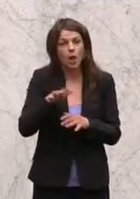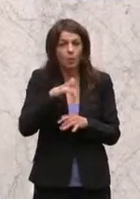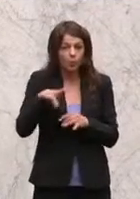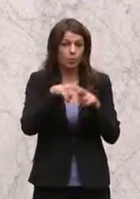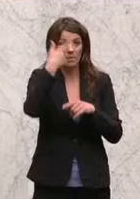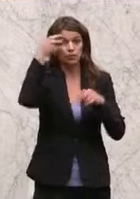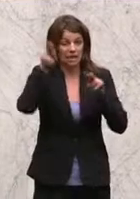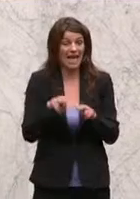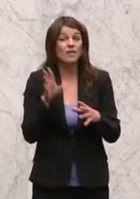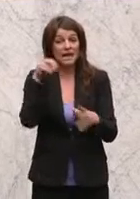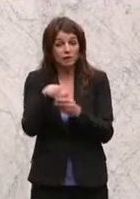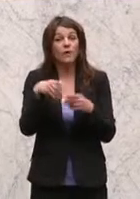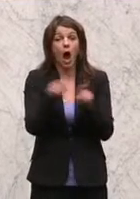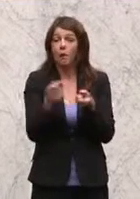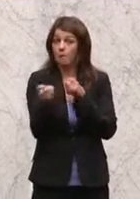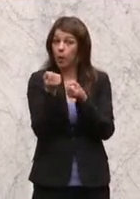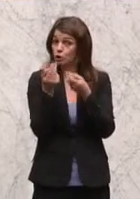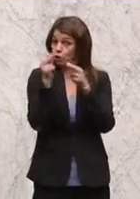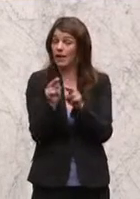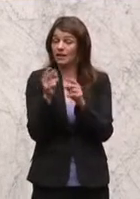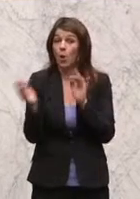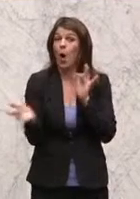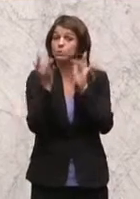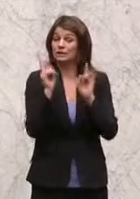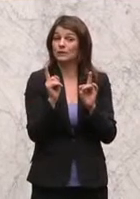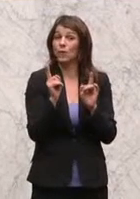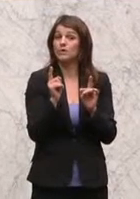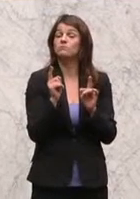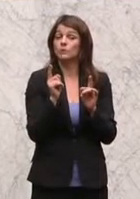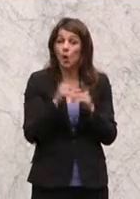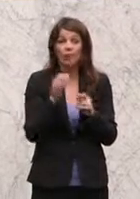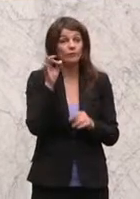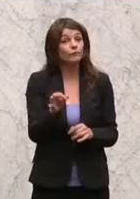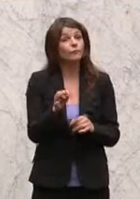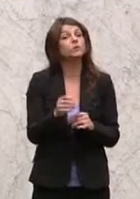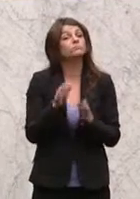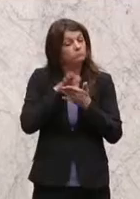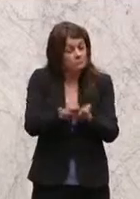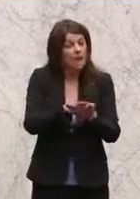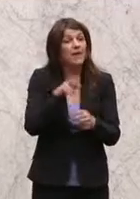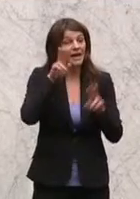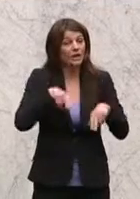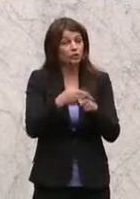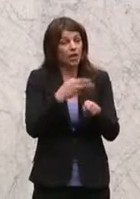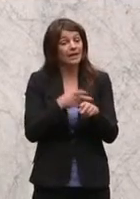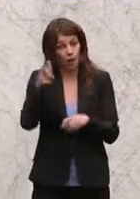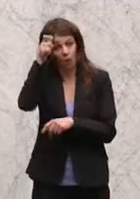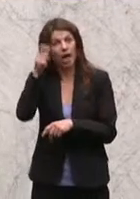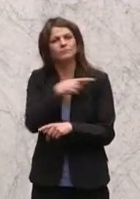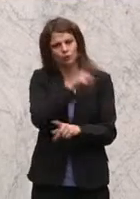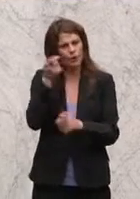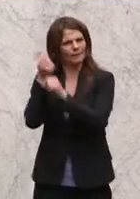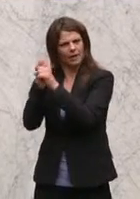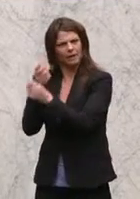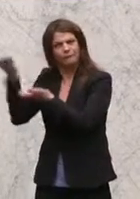Menschenrechte, inklusive der politischen Rechte der Opposition, sowie für die Wahrung der Rechtsstaatlichkeit in der Türkei einzusetzen.